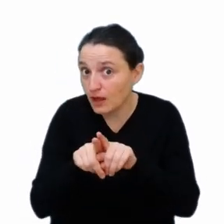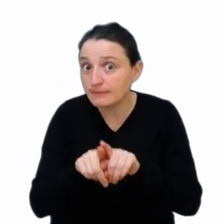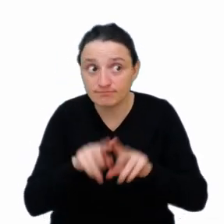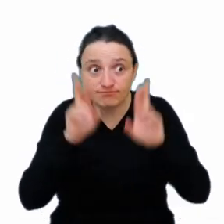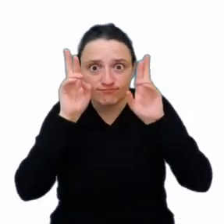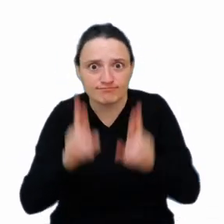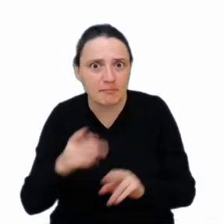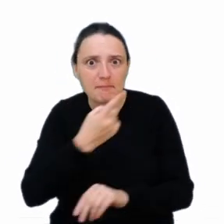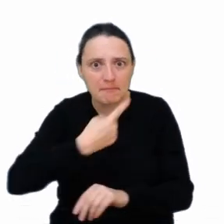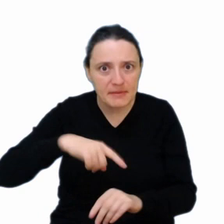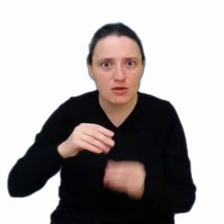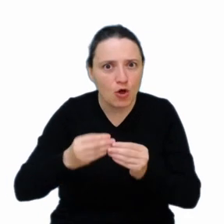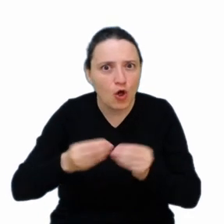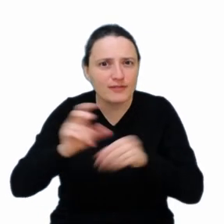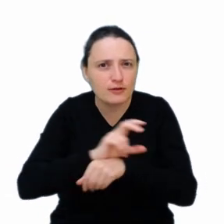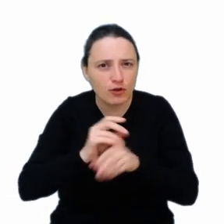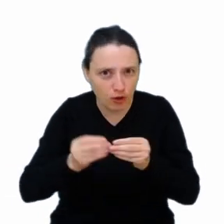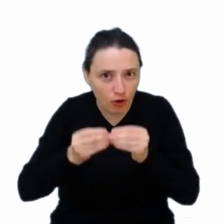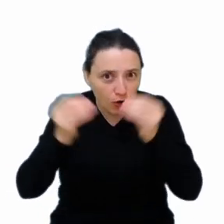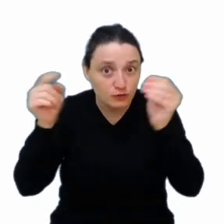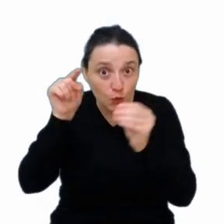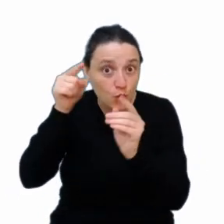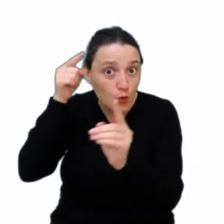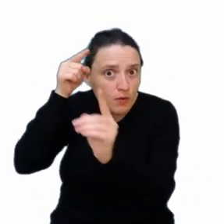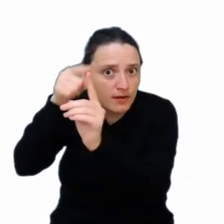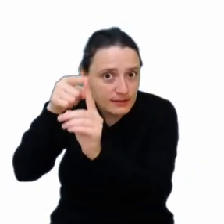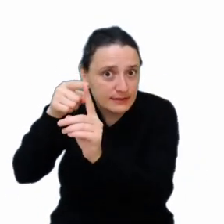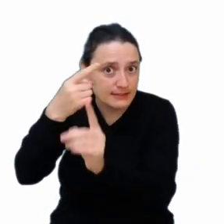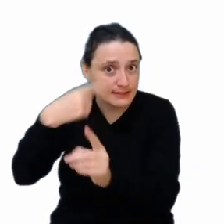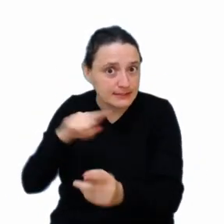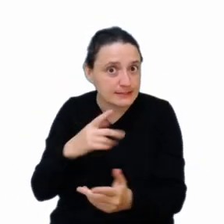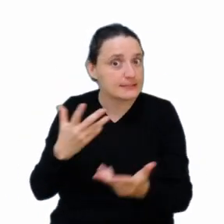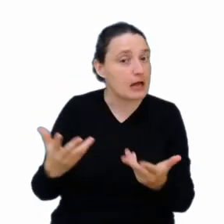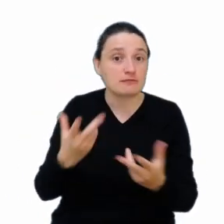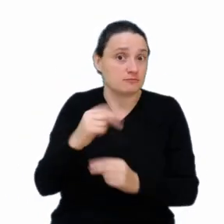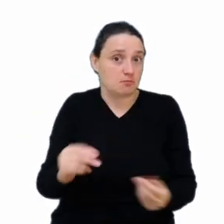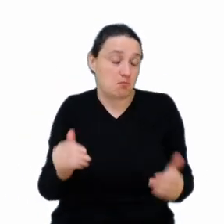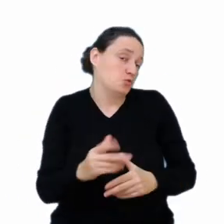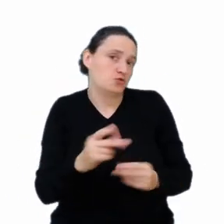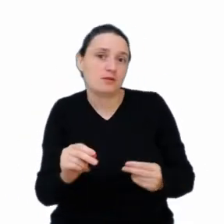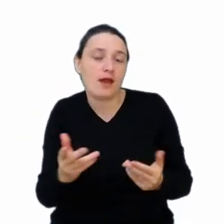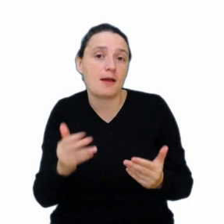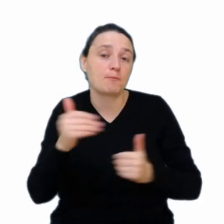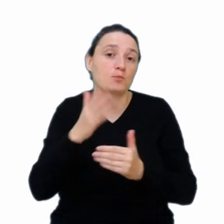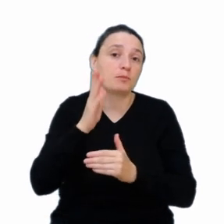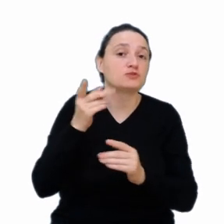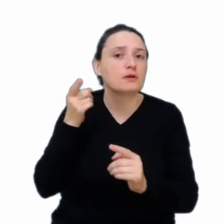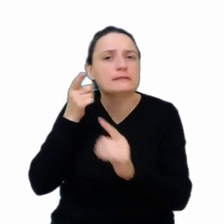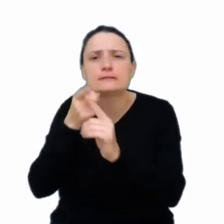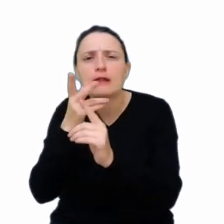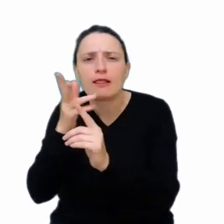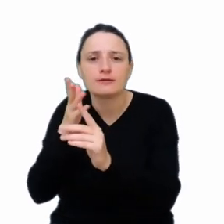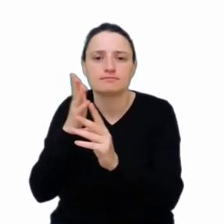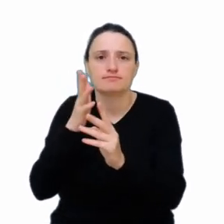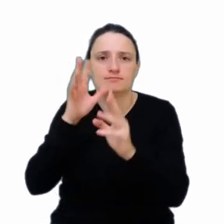której nasz rozwój technologii dąży, czy właśnie nie, czy może w którymś miejscu się opamiętamy,